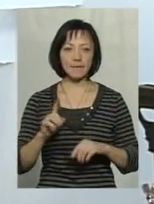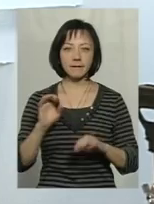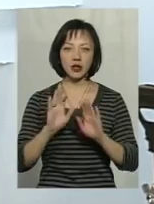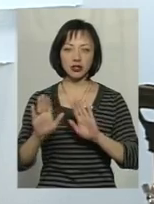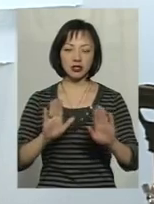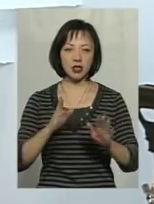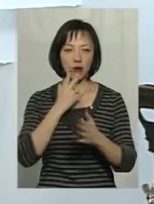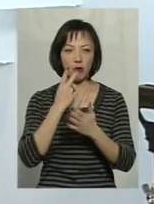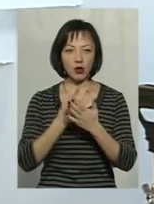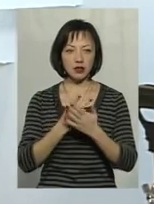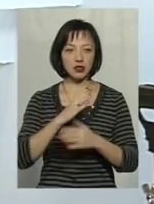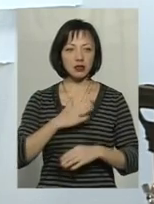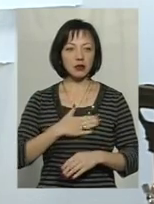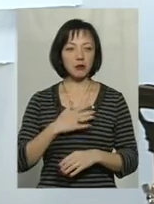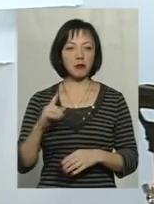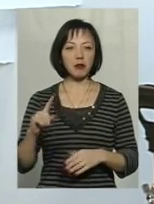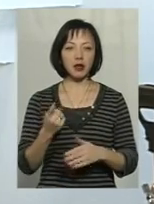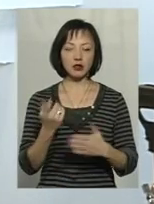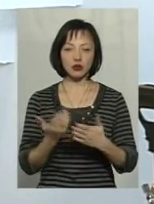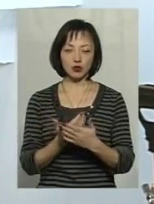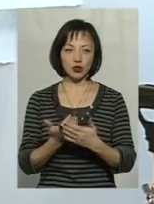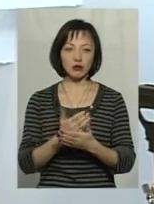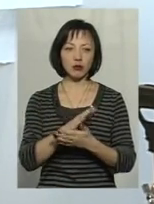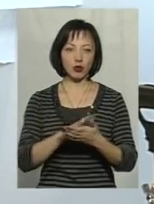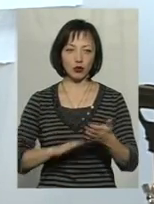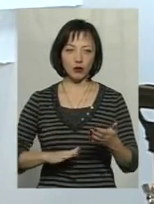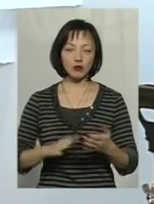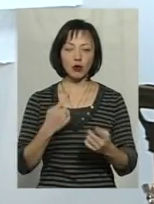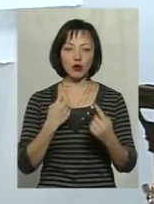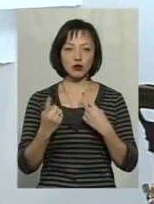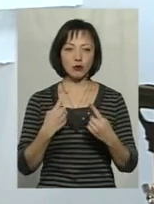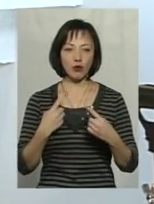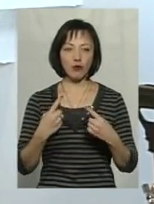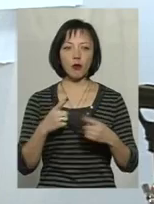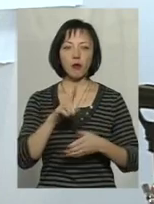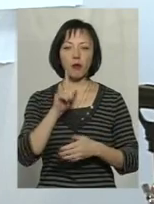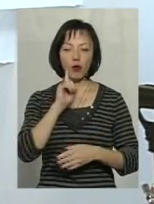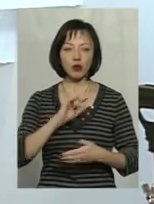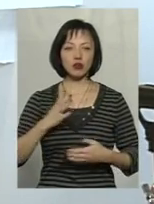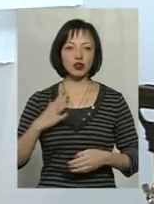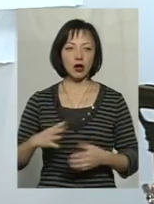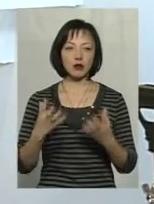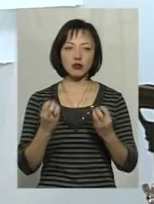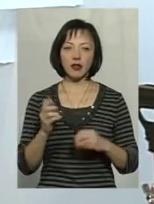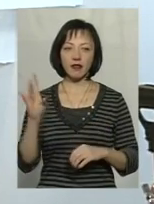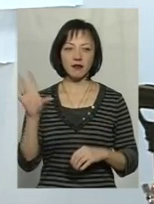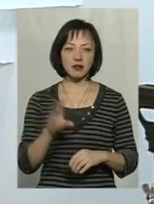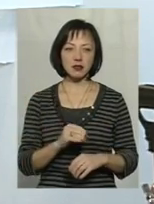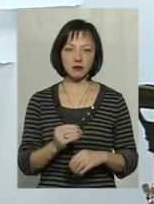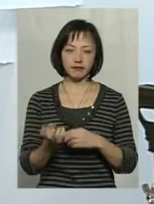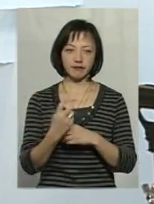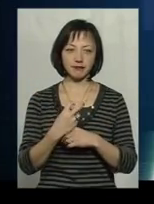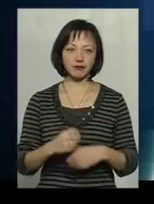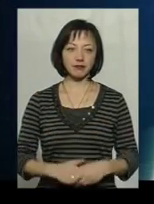режисера показати нам першу замальовку і далі ми продовжимо розмову у цій студії. Поки чекаємо, ще не всі гості до нас дійшли.